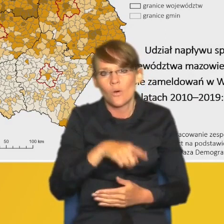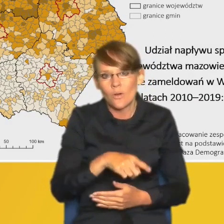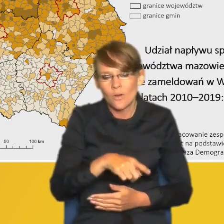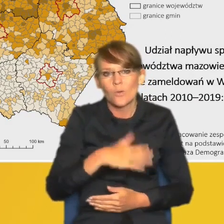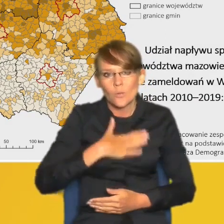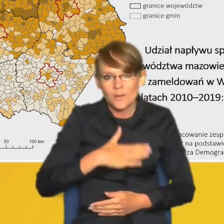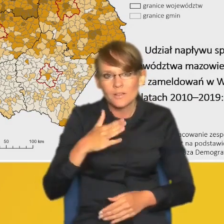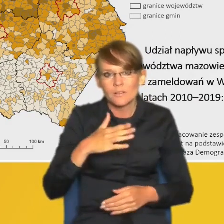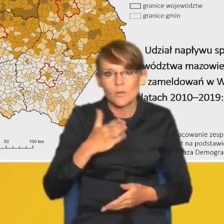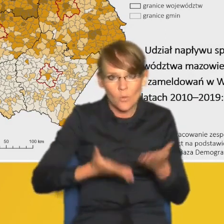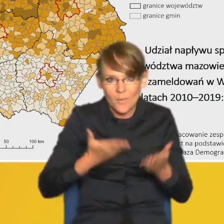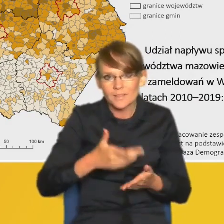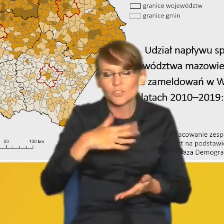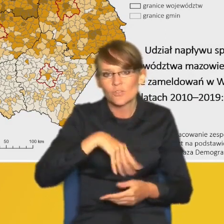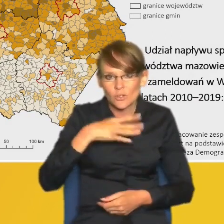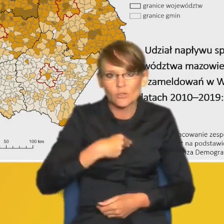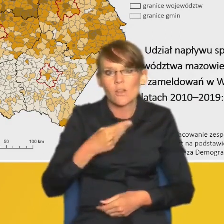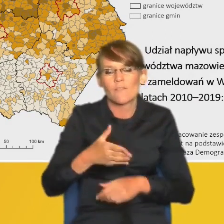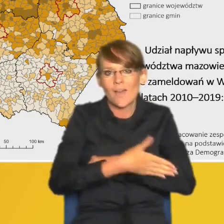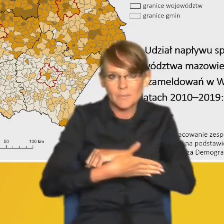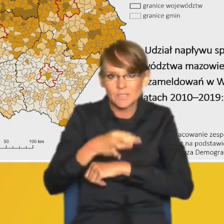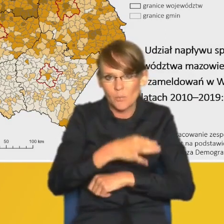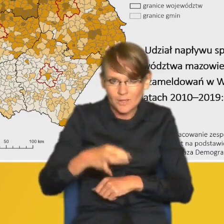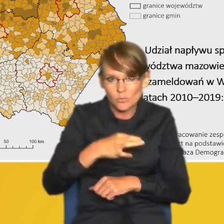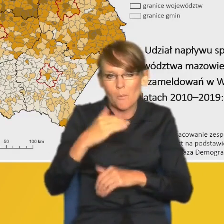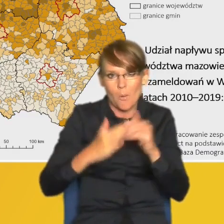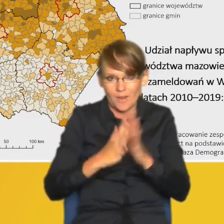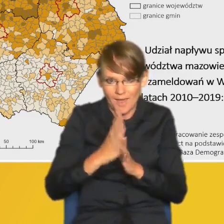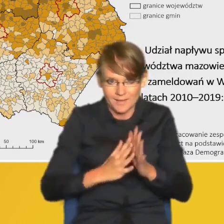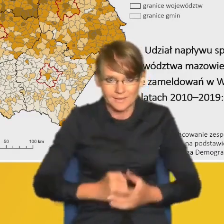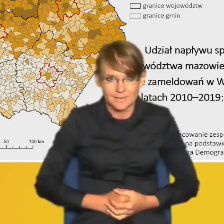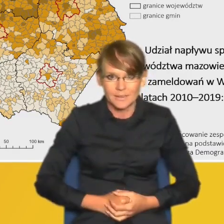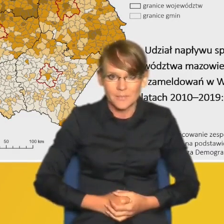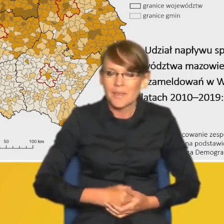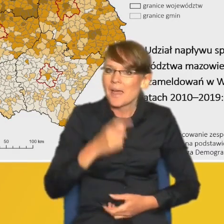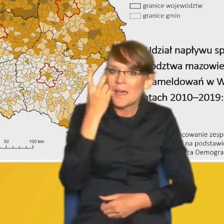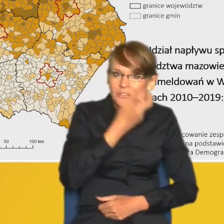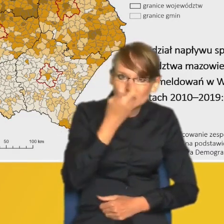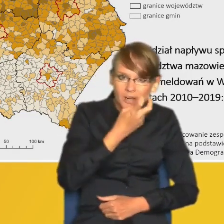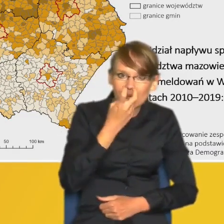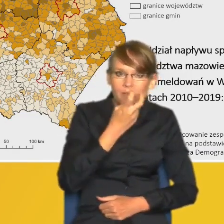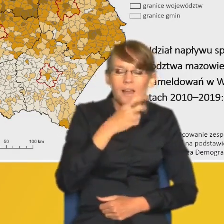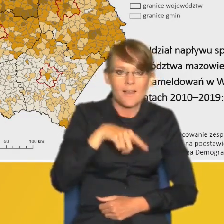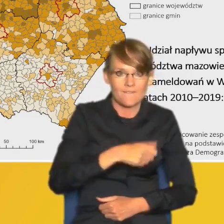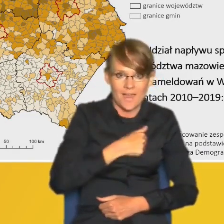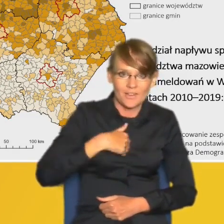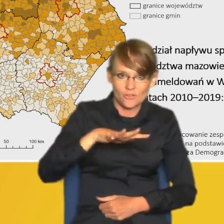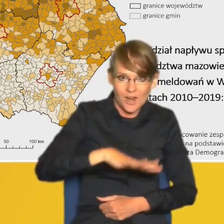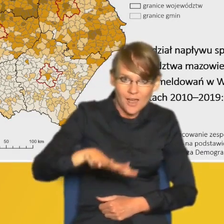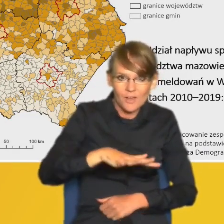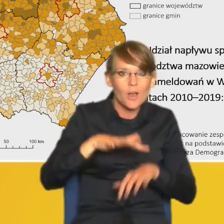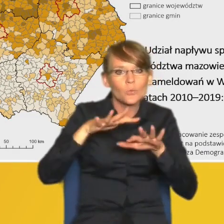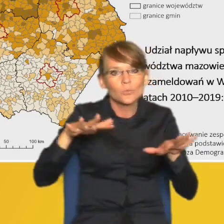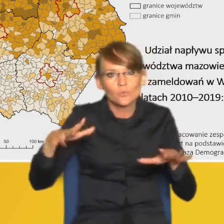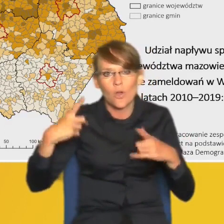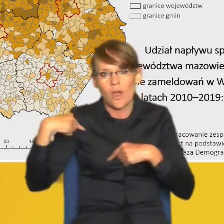warmińsko-mazurskie i podlaskie. Co istotne, do Warszawy obserwujemy bardzo duże migracje również